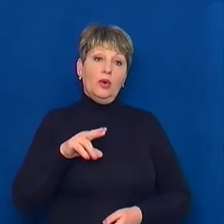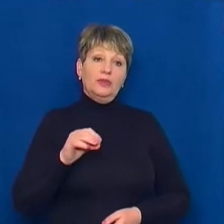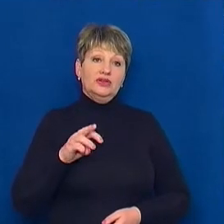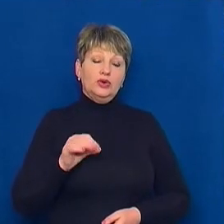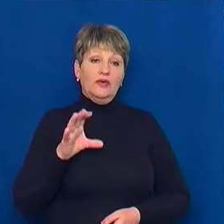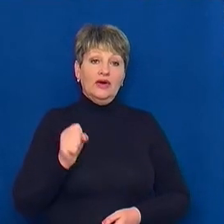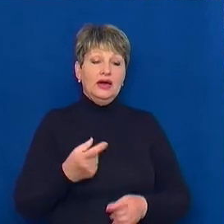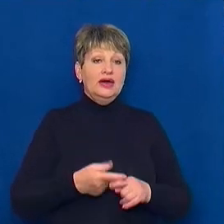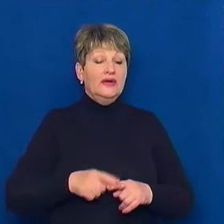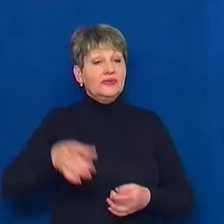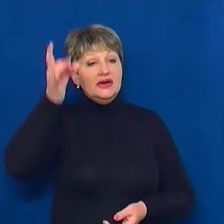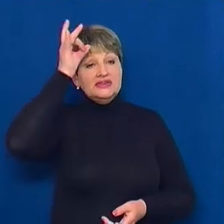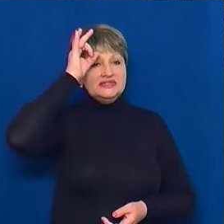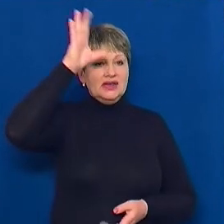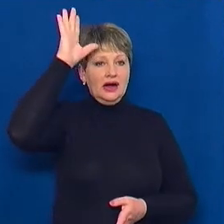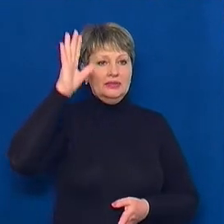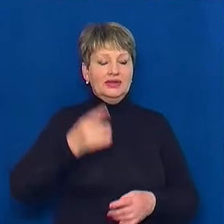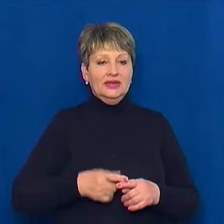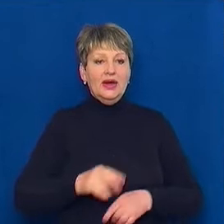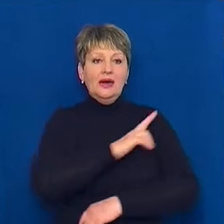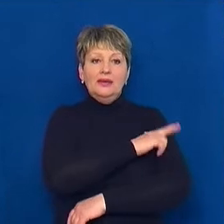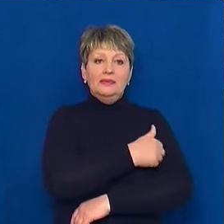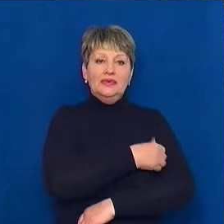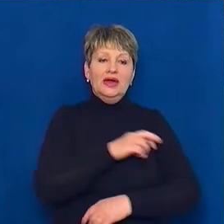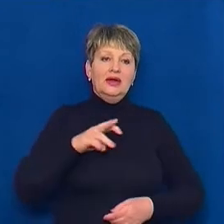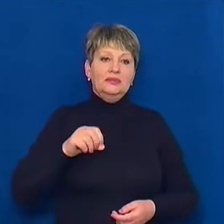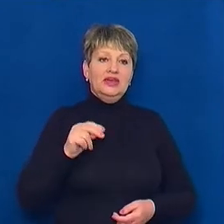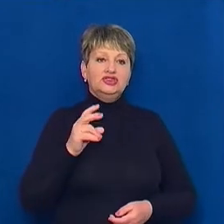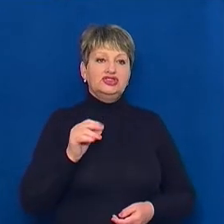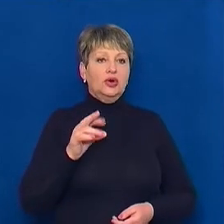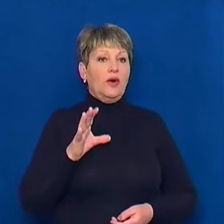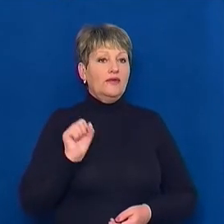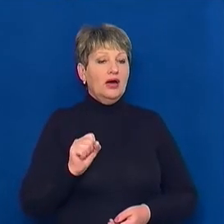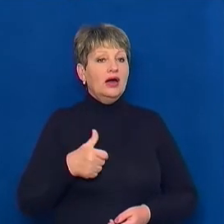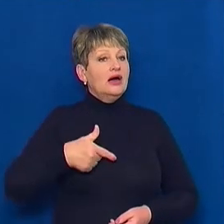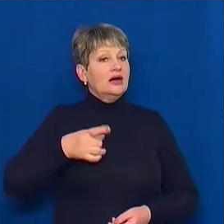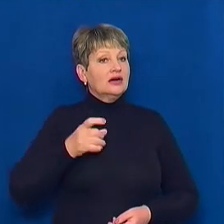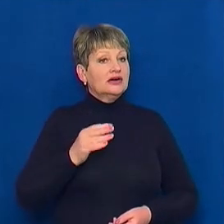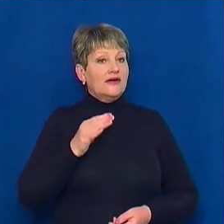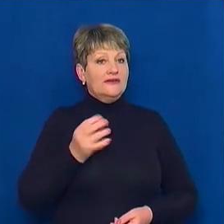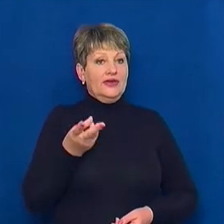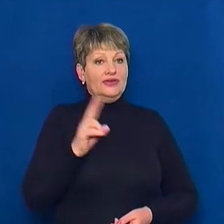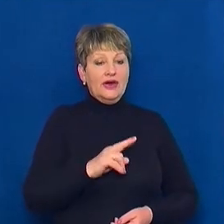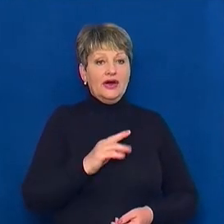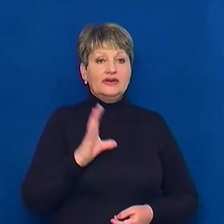бактеріолога Ілії Ілліча Мачникова. От вона графиня, вона з родини